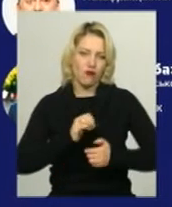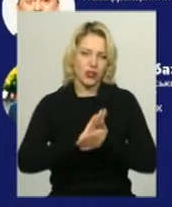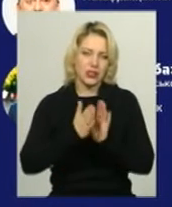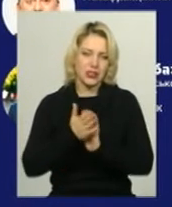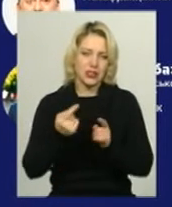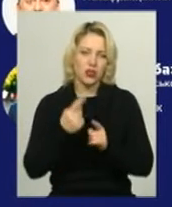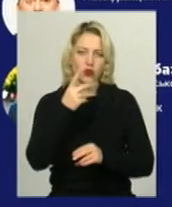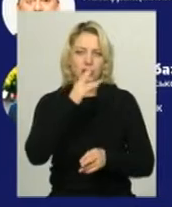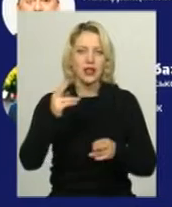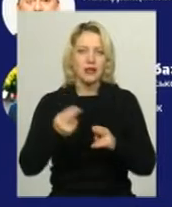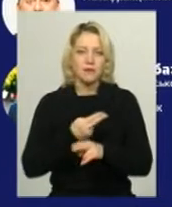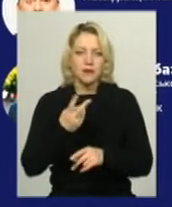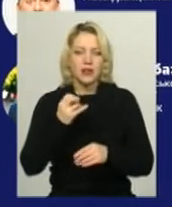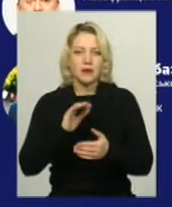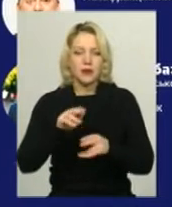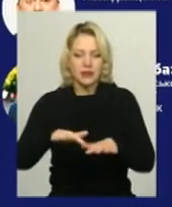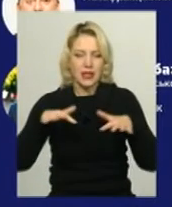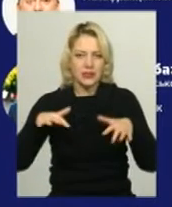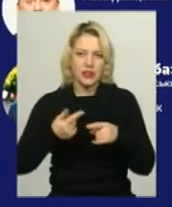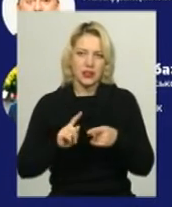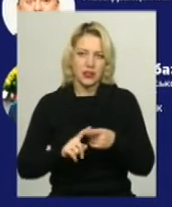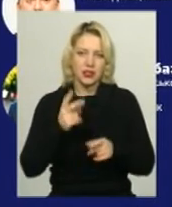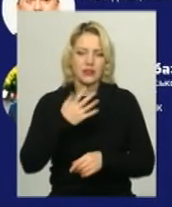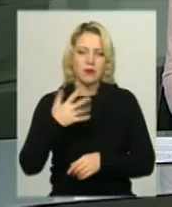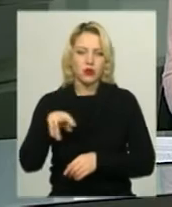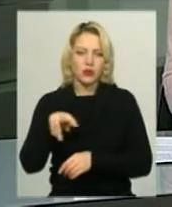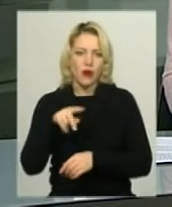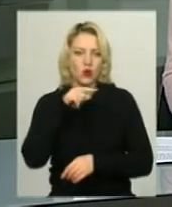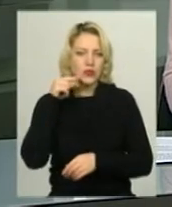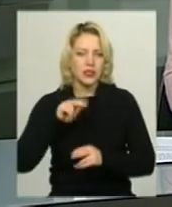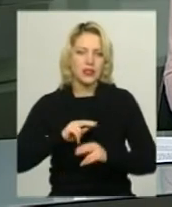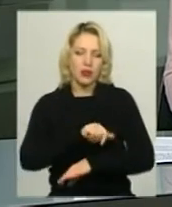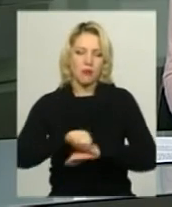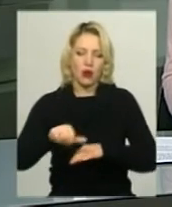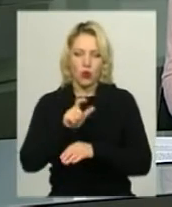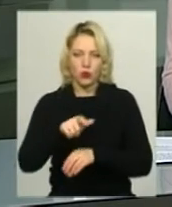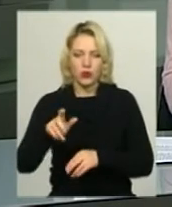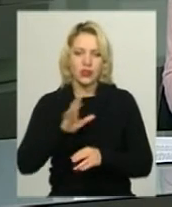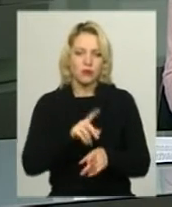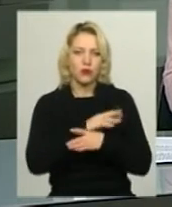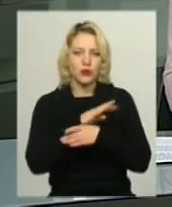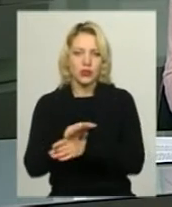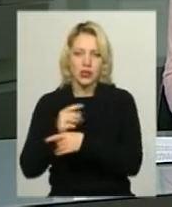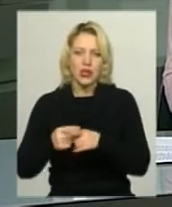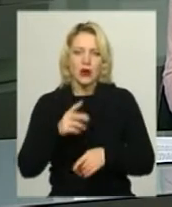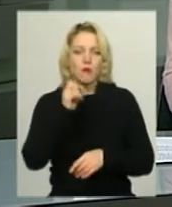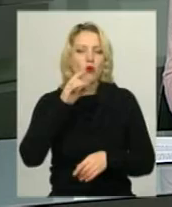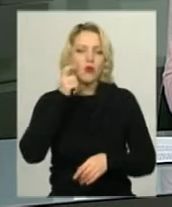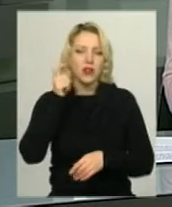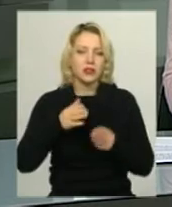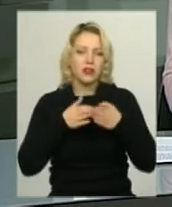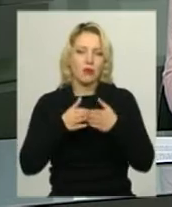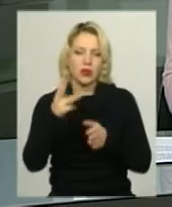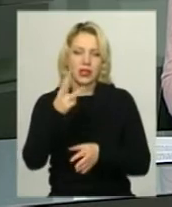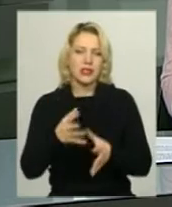відсутній на пленарному засіданні. 25 листопада російські прикордонники у Керченській протоці відкрили вогонь по українських кораблях. Три